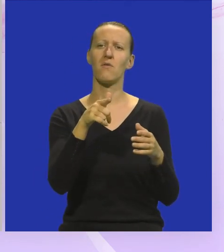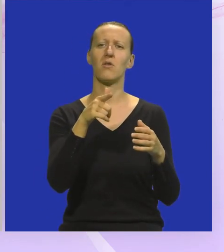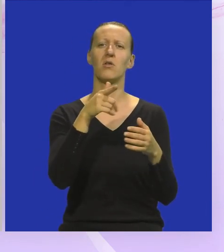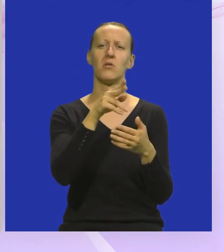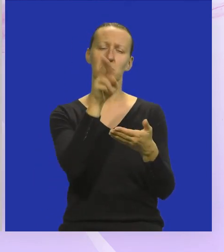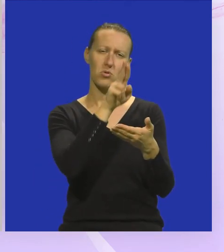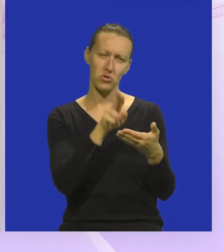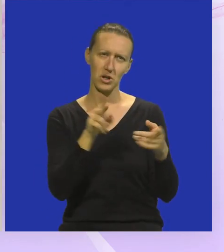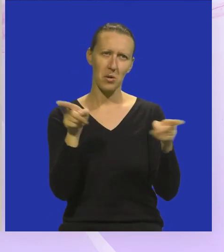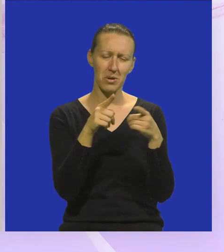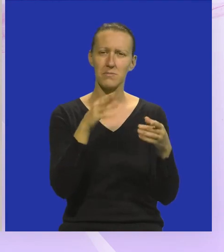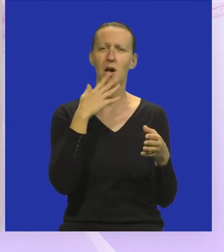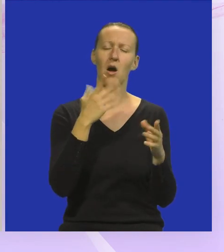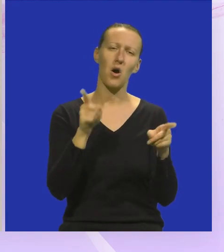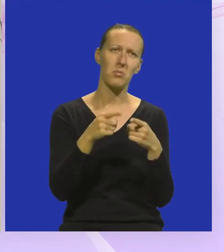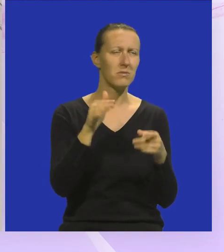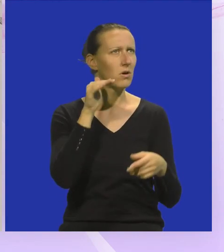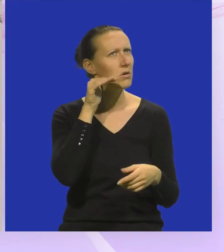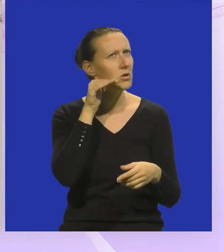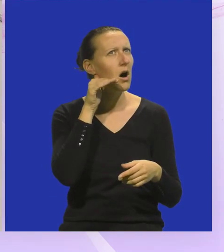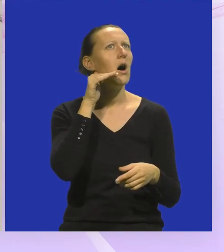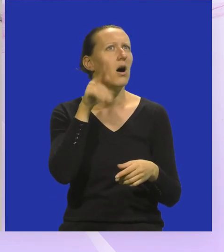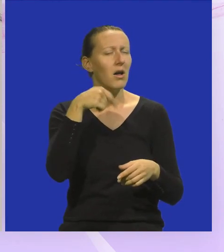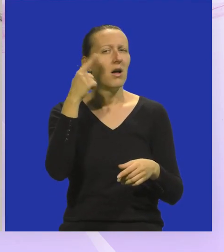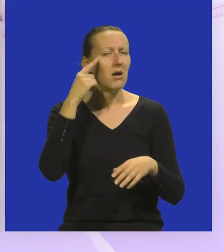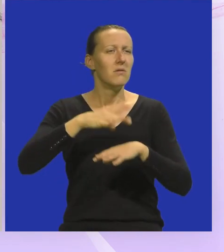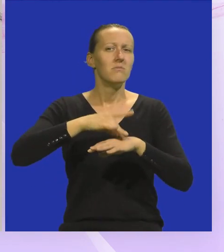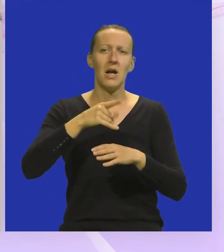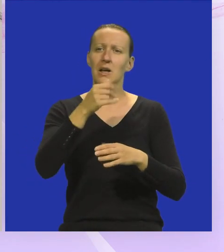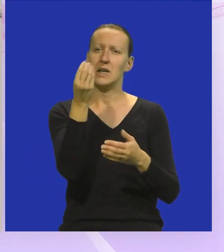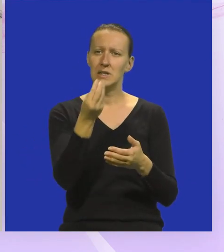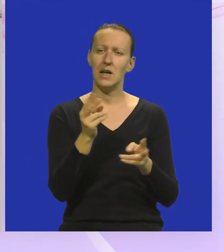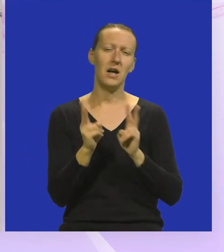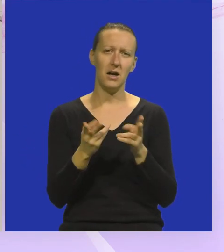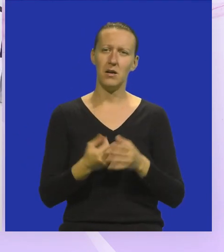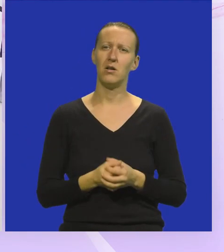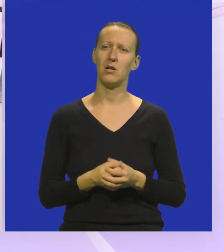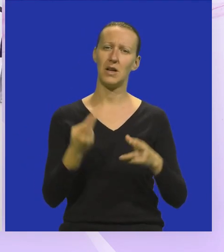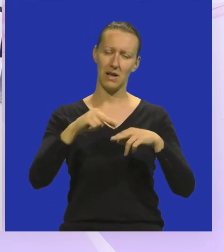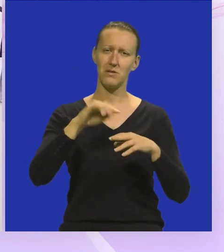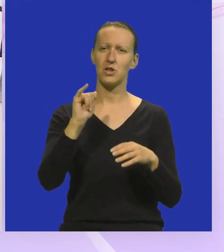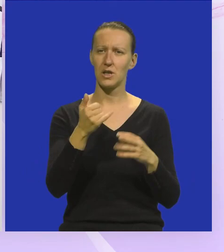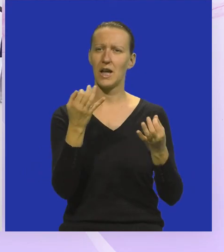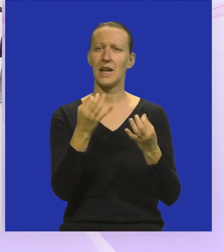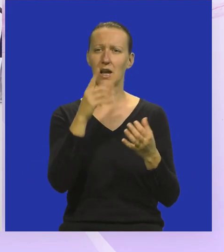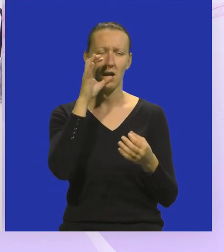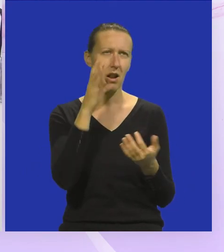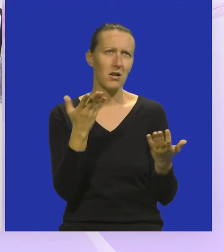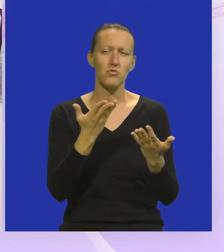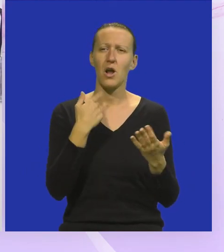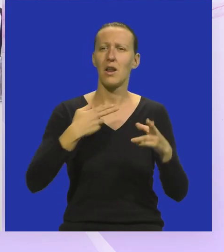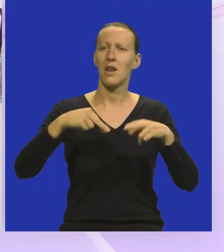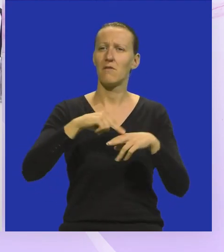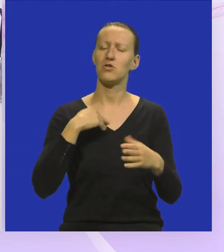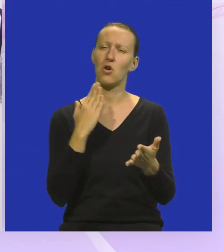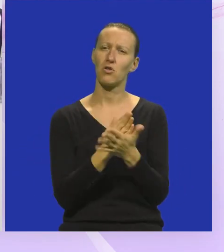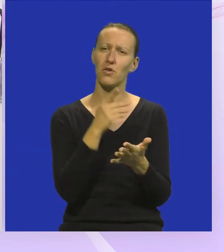prvopročitaš pjesmu pa onda kako ti pjesma daje inspiraciju ili kako? Pa većinom da i nekako gledam šta mi